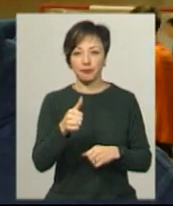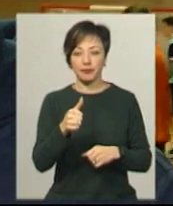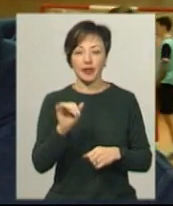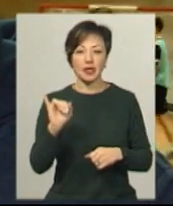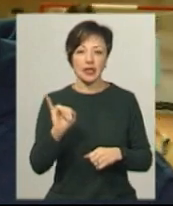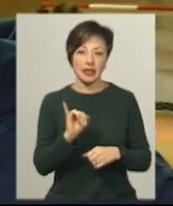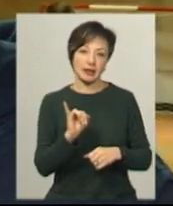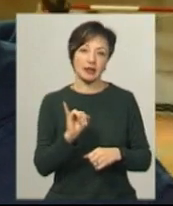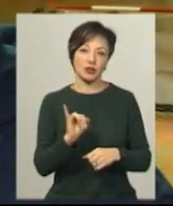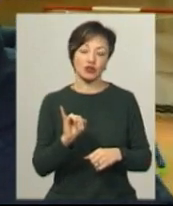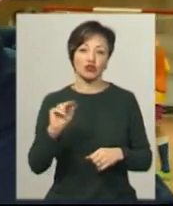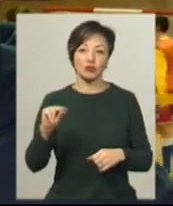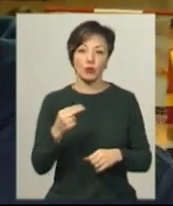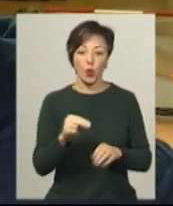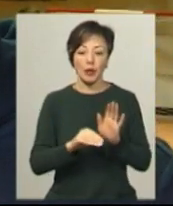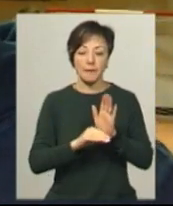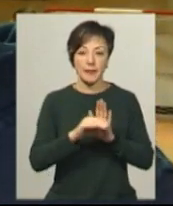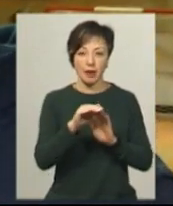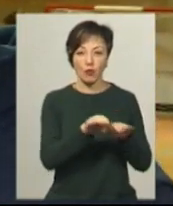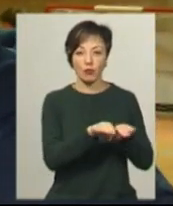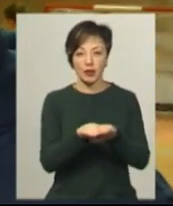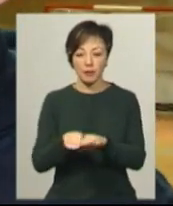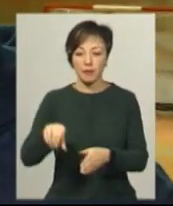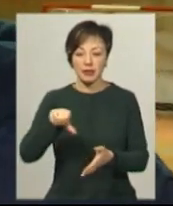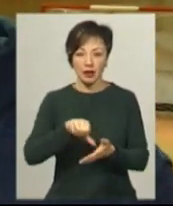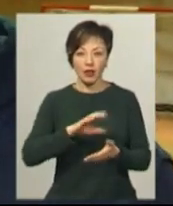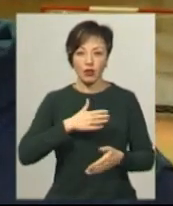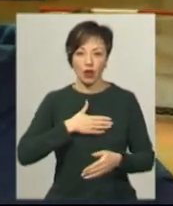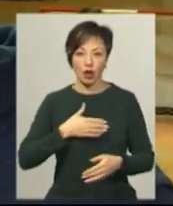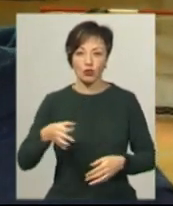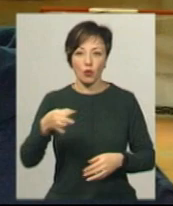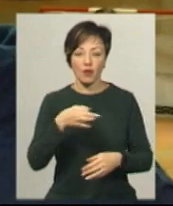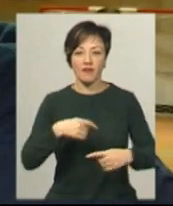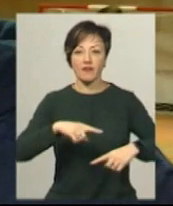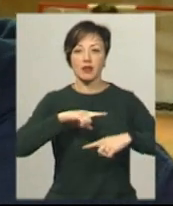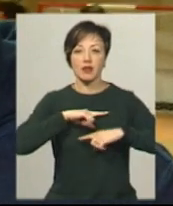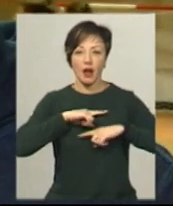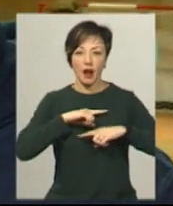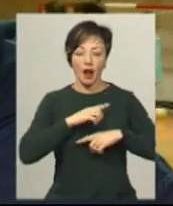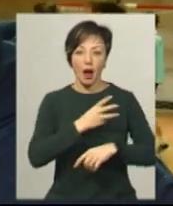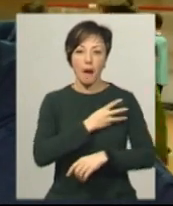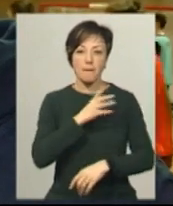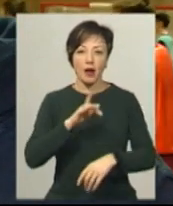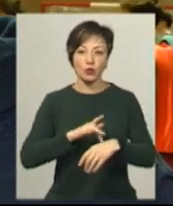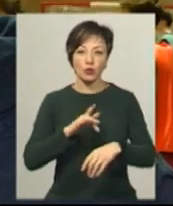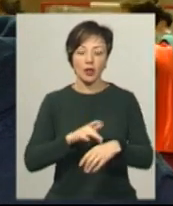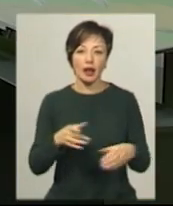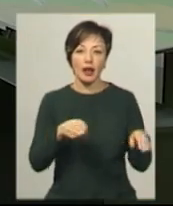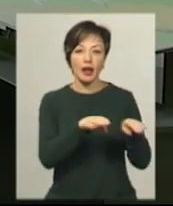І, власне, і чемпіон преміум ліги представить наш регіон у фіналі аматорської футзальної ліги України.